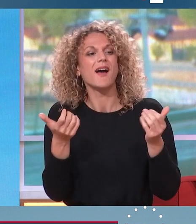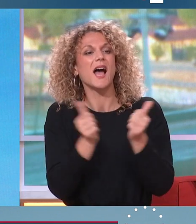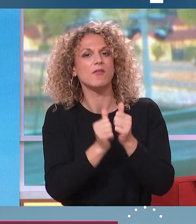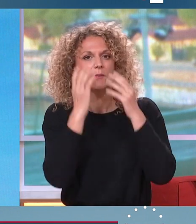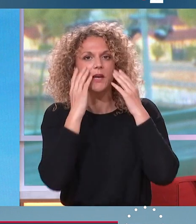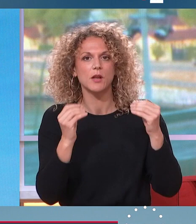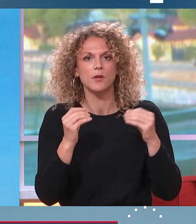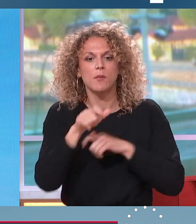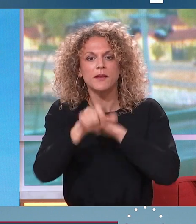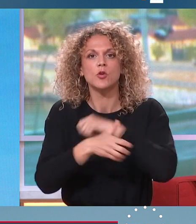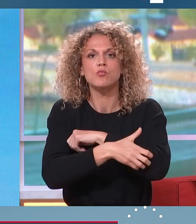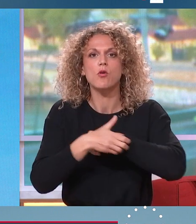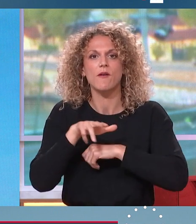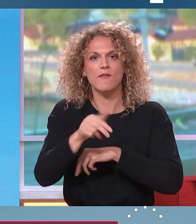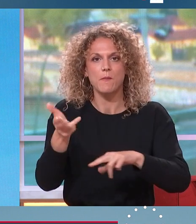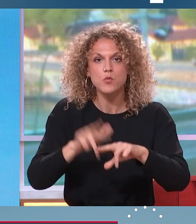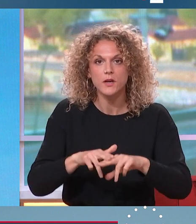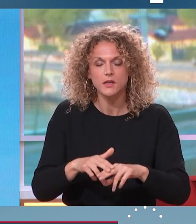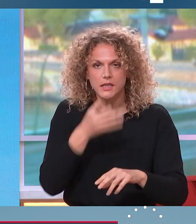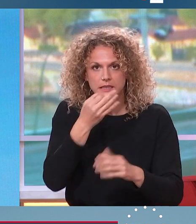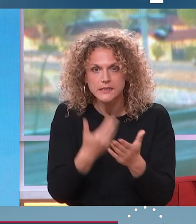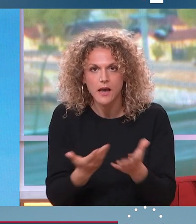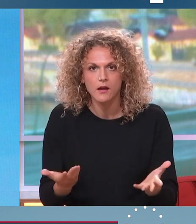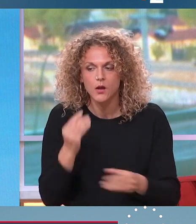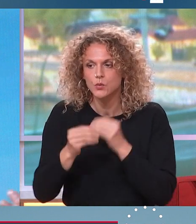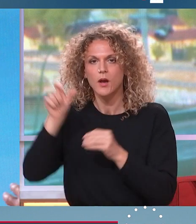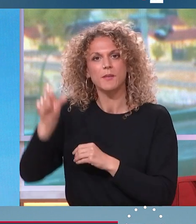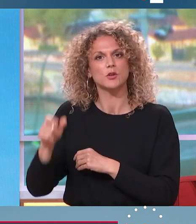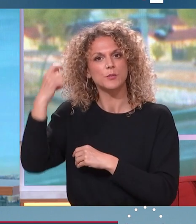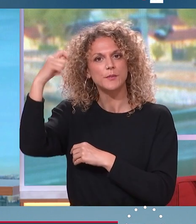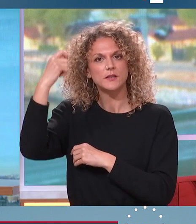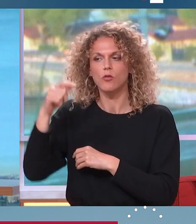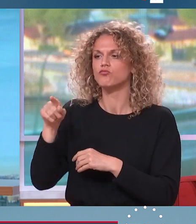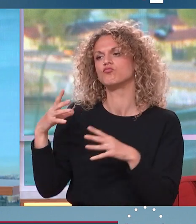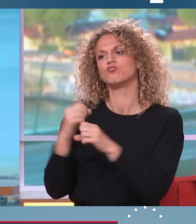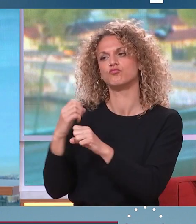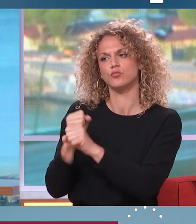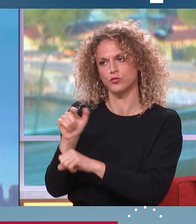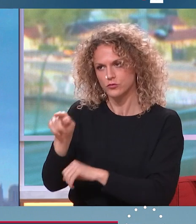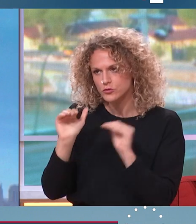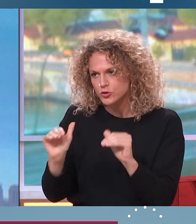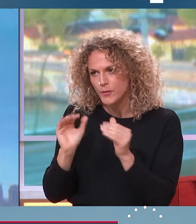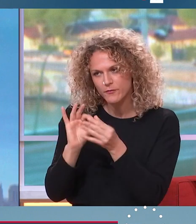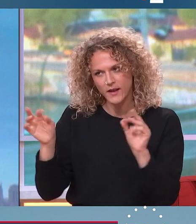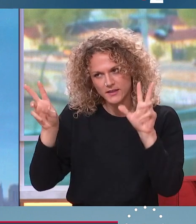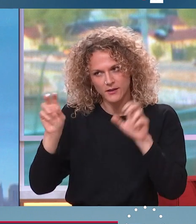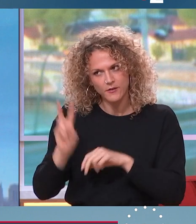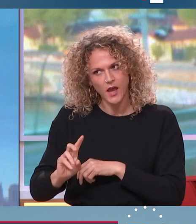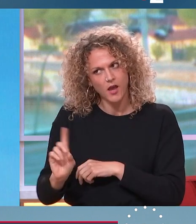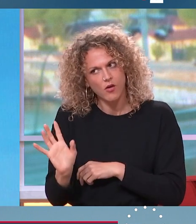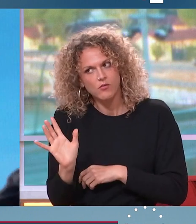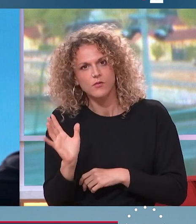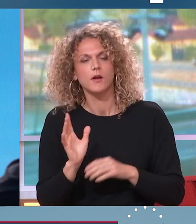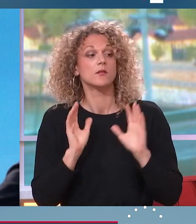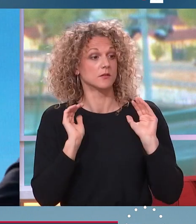les pauvres vont mourir, quand un président de la République qui est tenu... Vous raccourcissez un peu de la citation exacte était plus... Quand vous avez